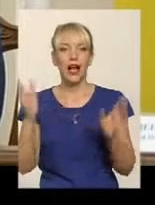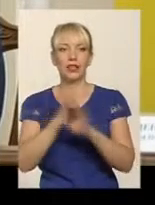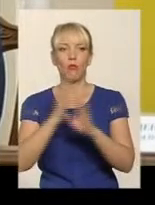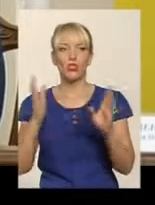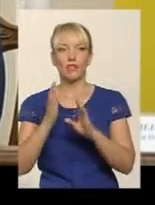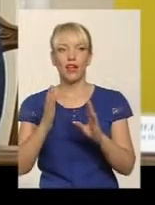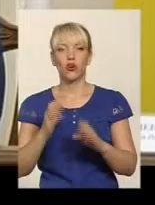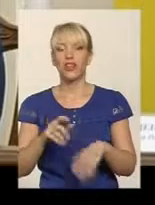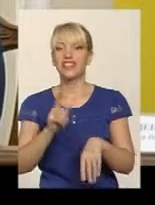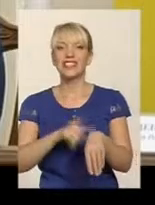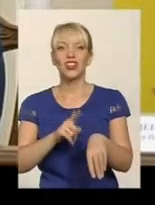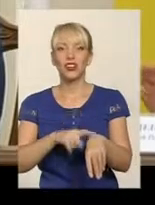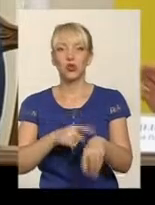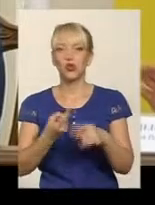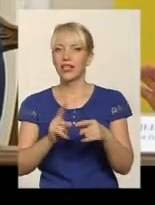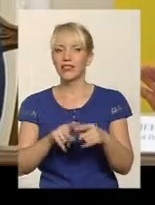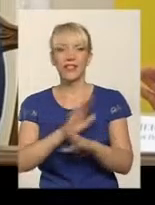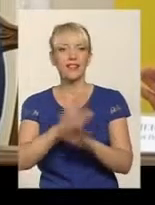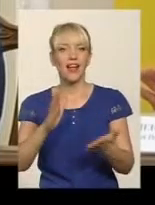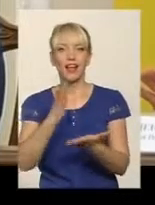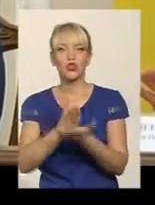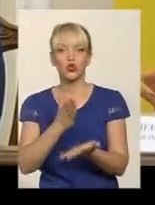Часу на це не існує.